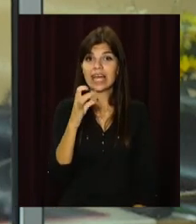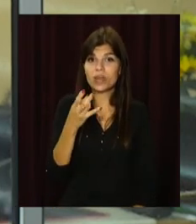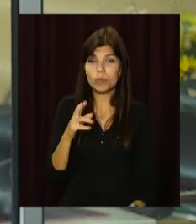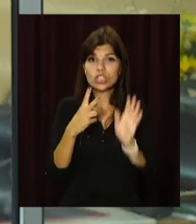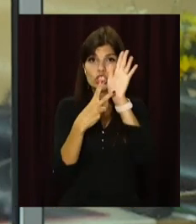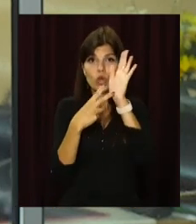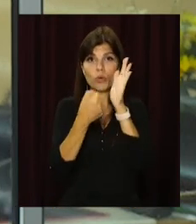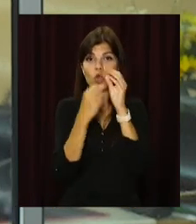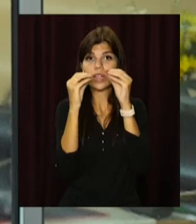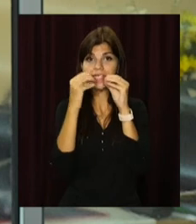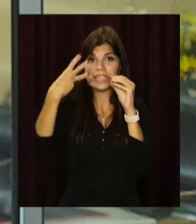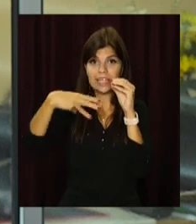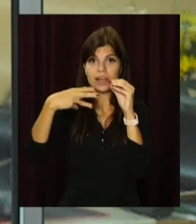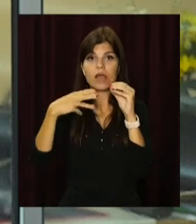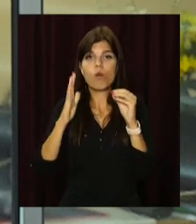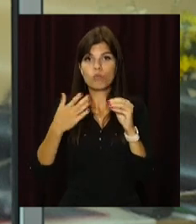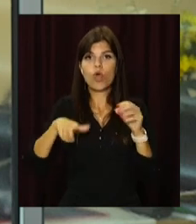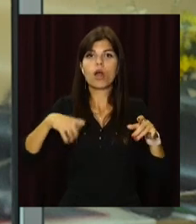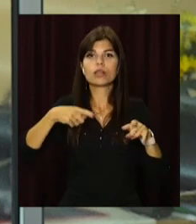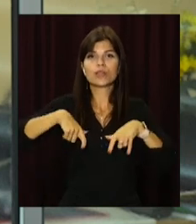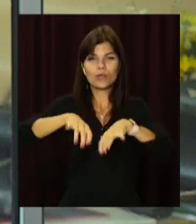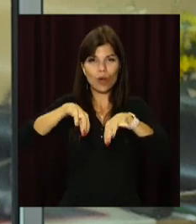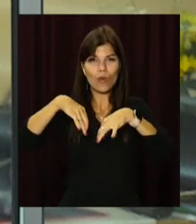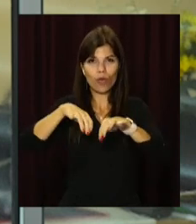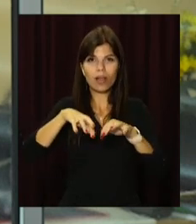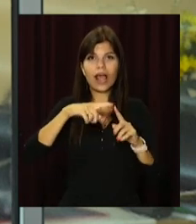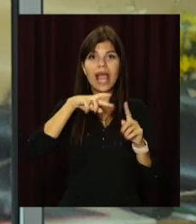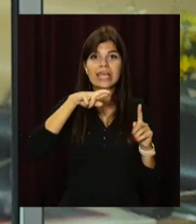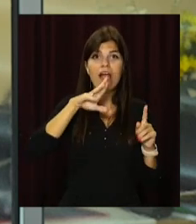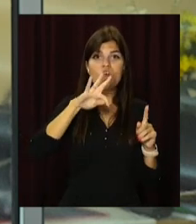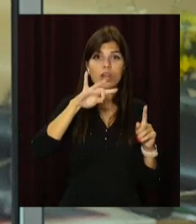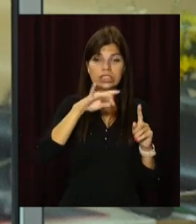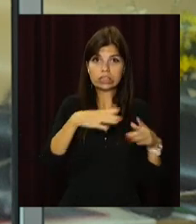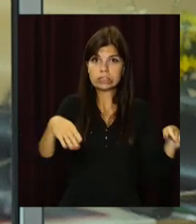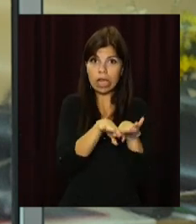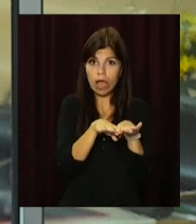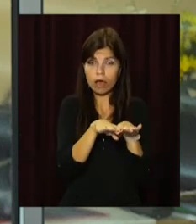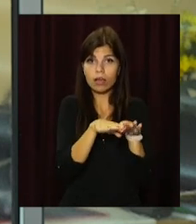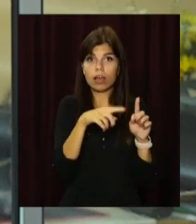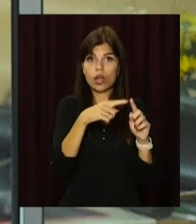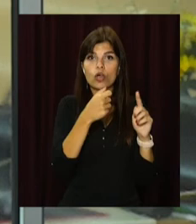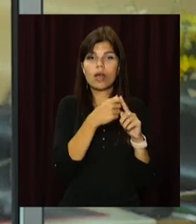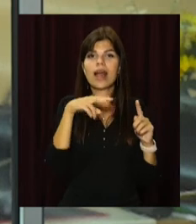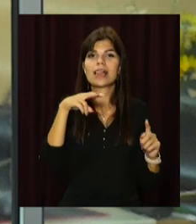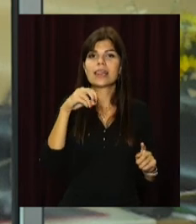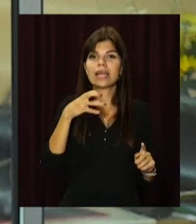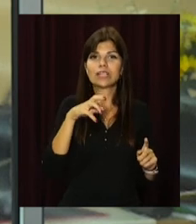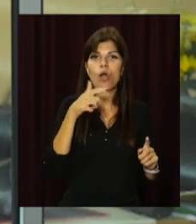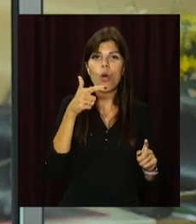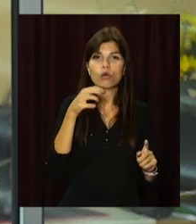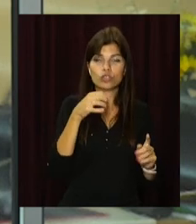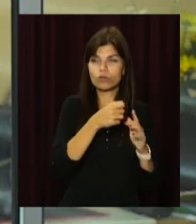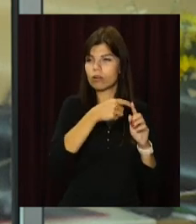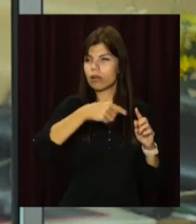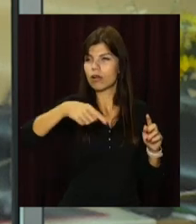з 7 до 10.30 перекриють рух транспорту проспектом Яворницького від вулиць Олеся Гончара до проспекту